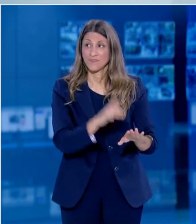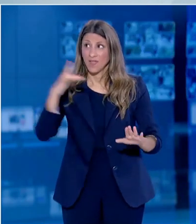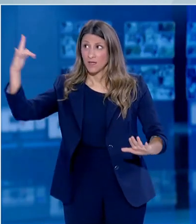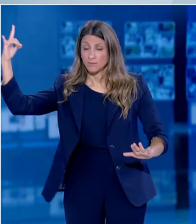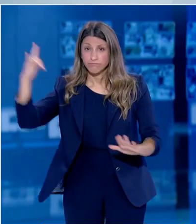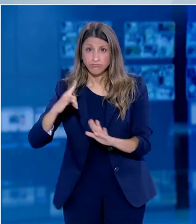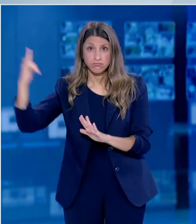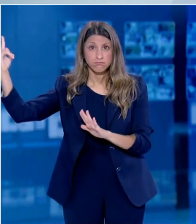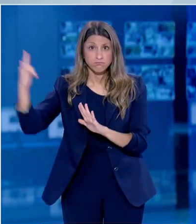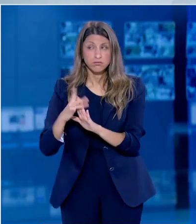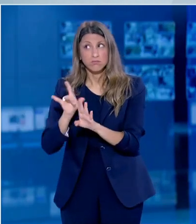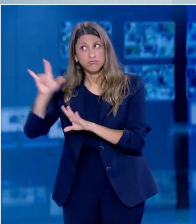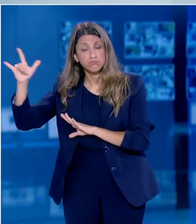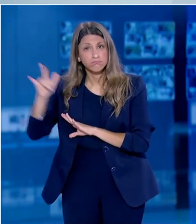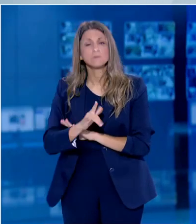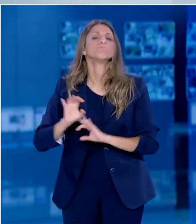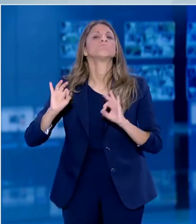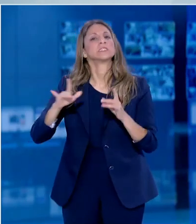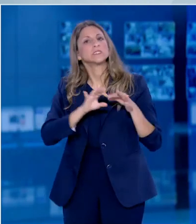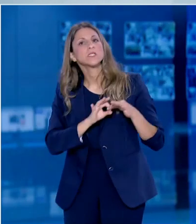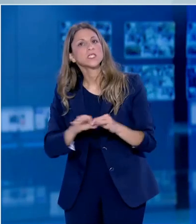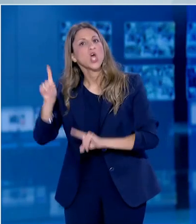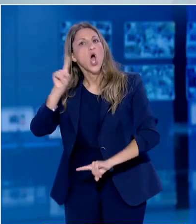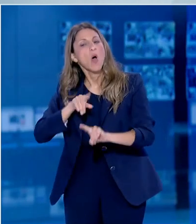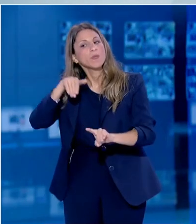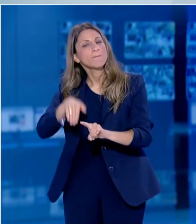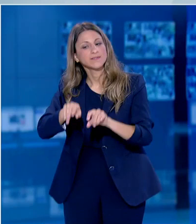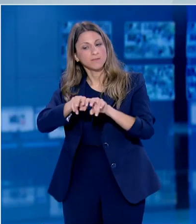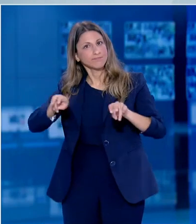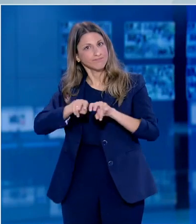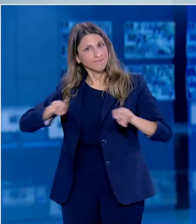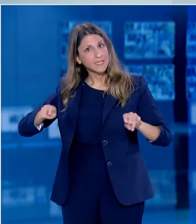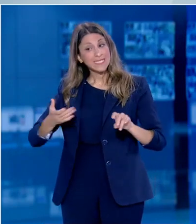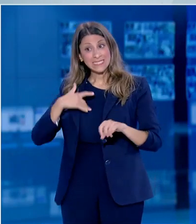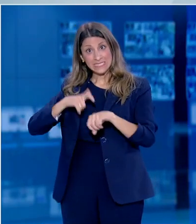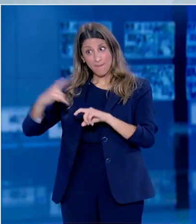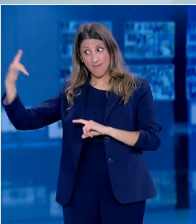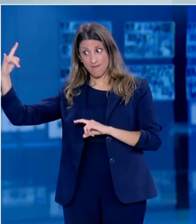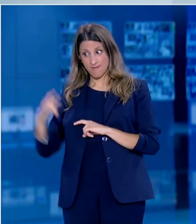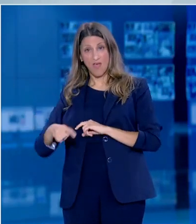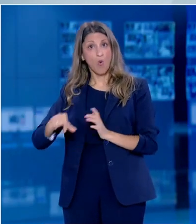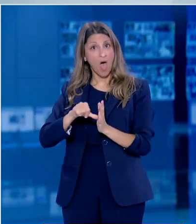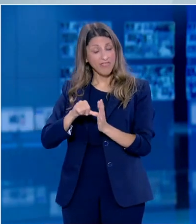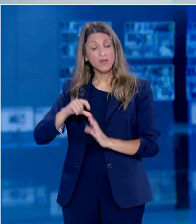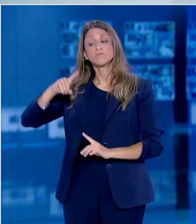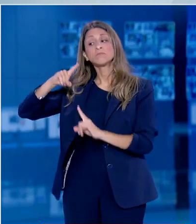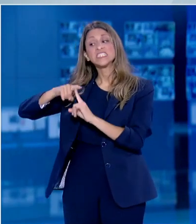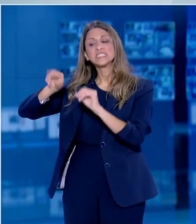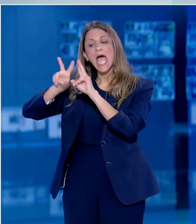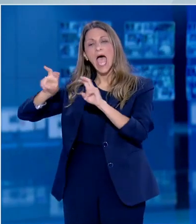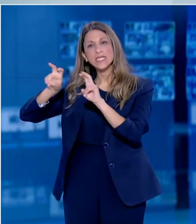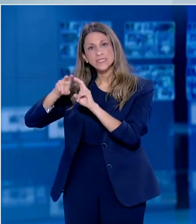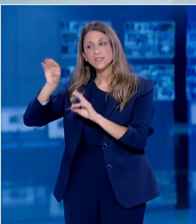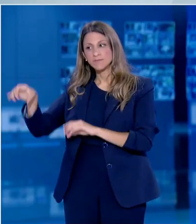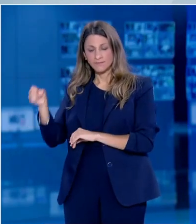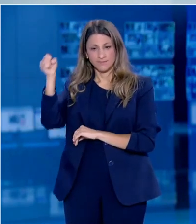την προβλεπόμενη διαδικασία όπως γνωρίζετε οι επιβαίνοντες υποβάλλονται σε τεστ κατά την άφηξή τους στην Αθήνα και παραμένουν για μία ημέρα περίπου